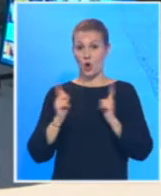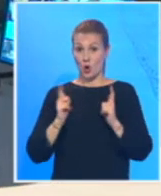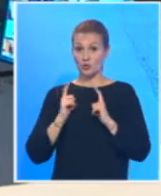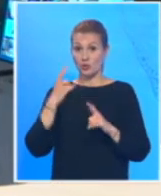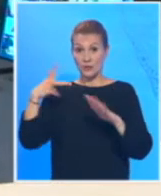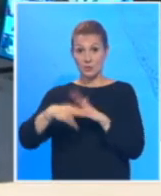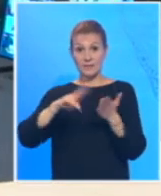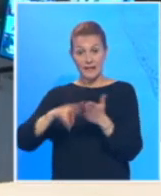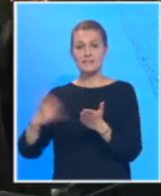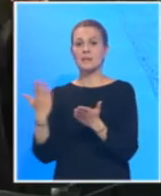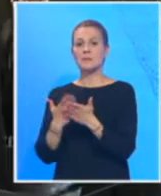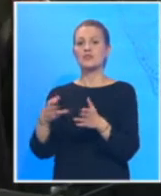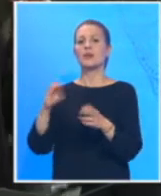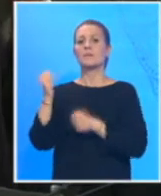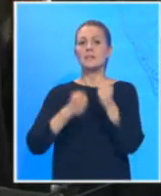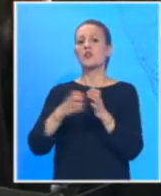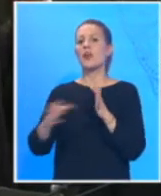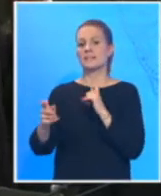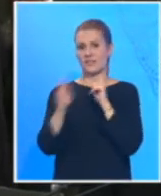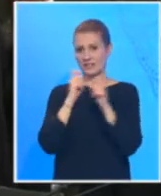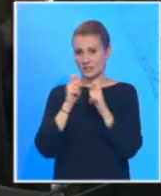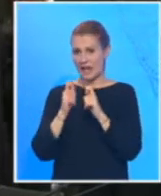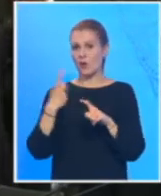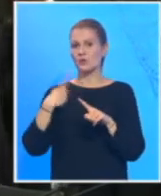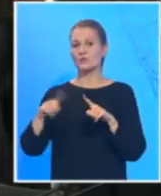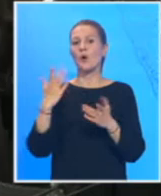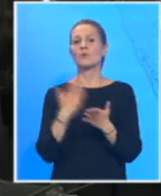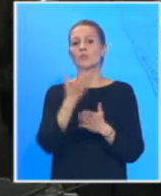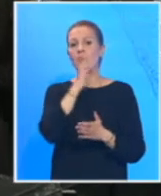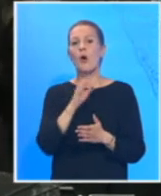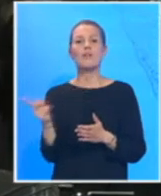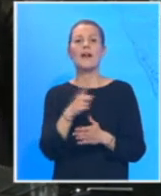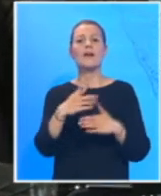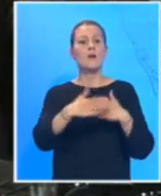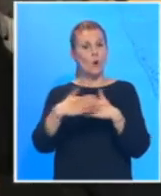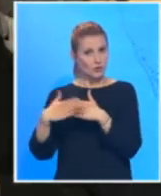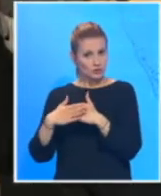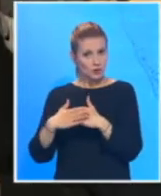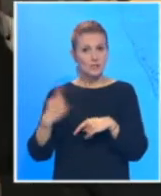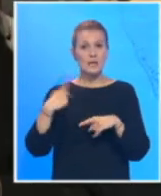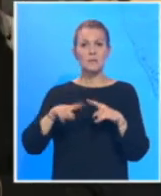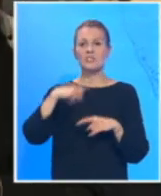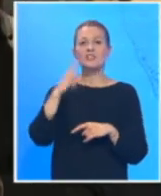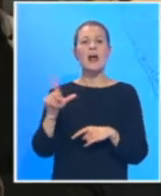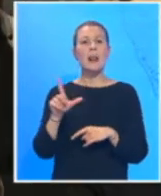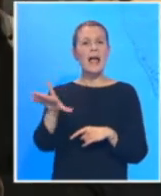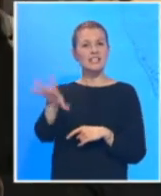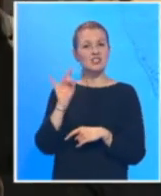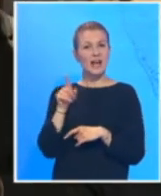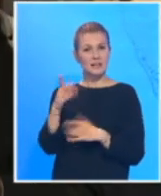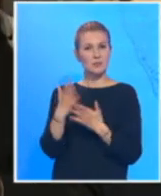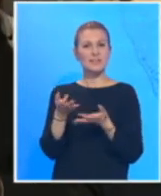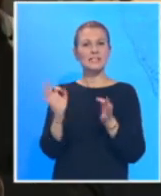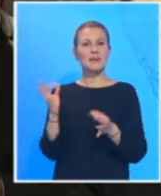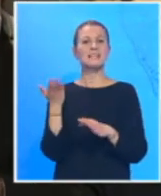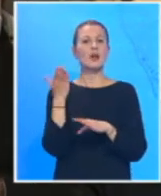nastavka dijaloga kako bi se u značajnoj meri popravili međusobni odnosi i dodaje da imenovanje Miroslava Lajčaka na funkciju specijalnog predstavnika